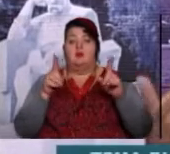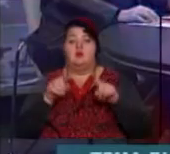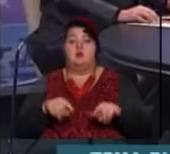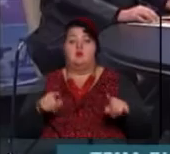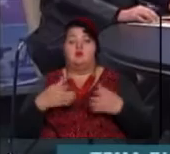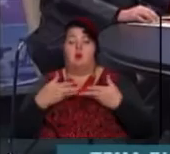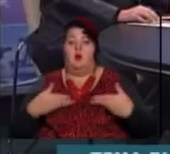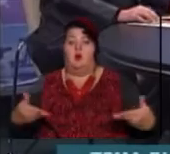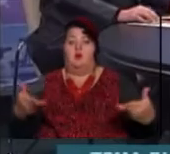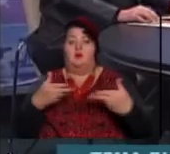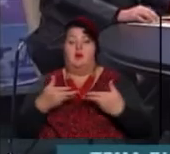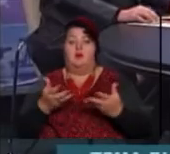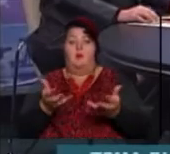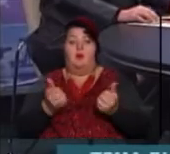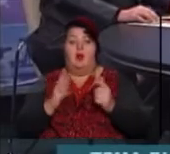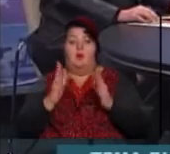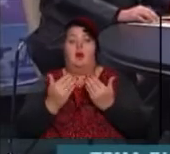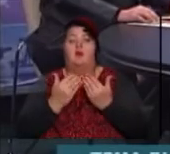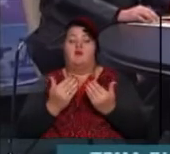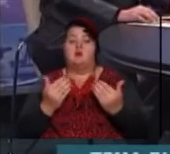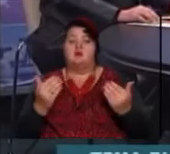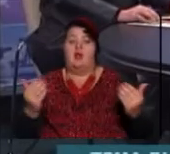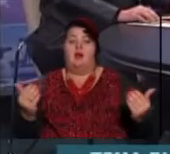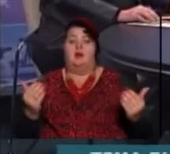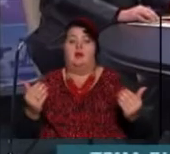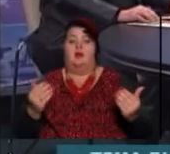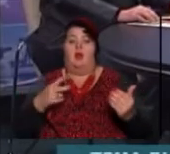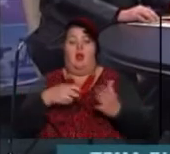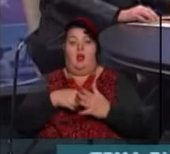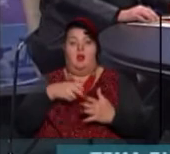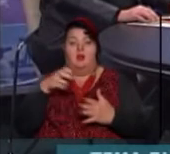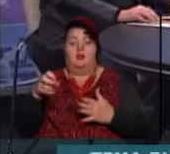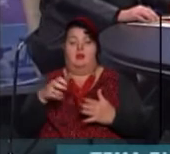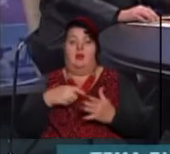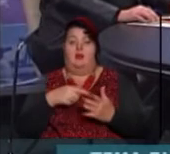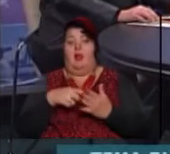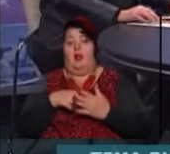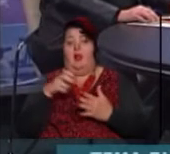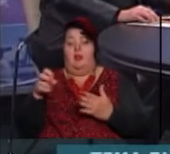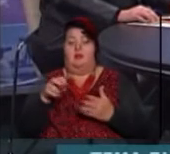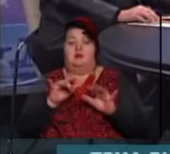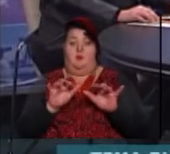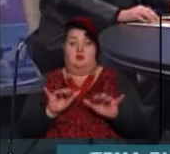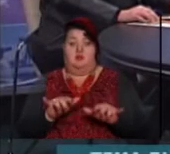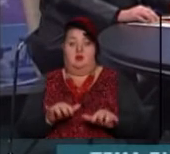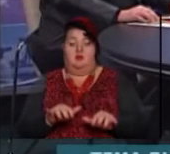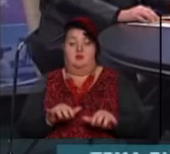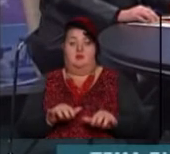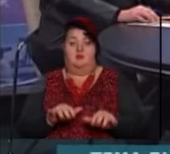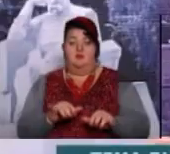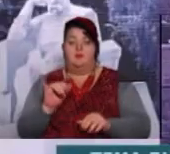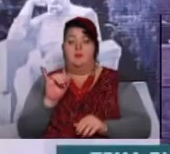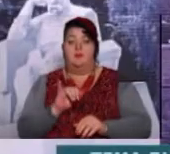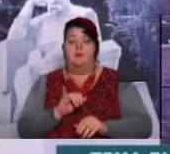приймають у музеях по листу, я лист друкую